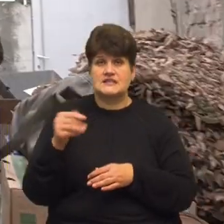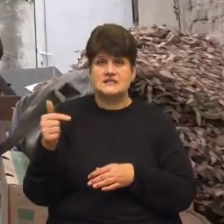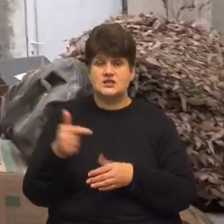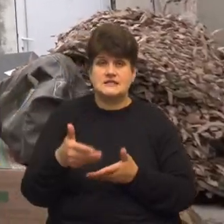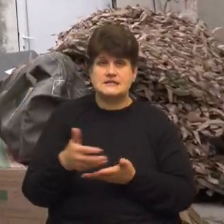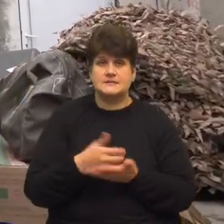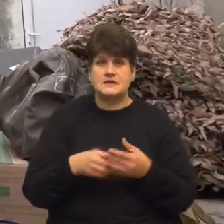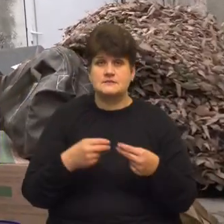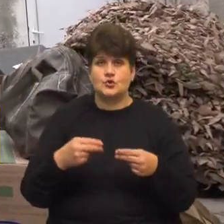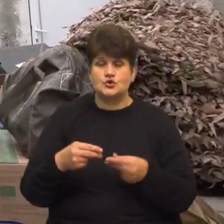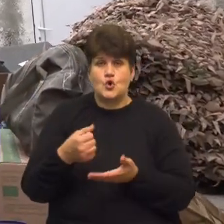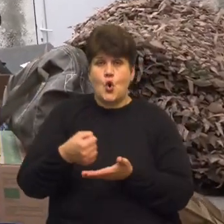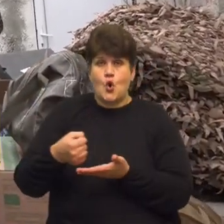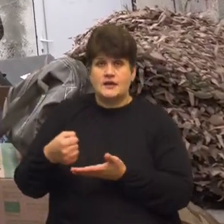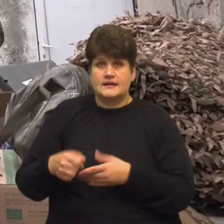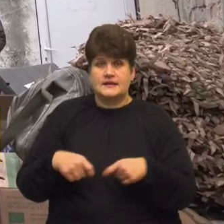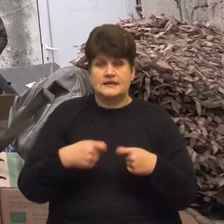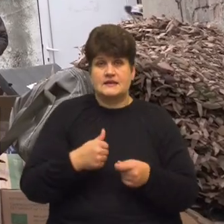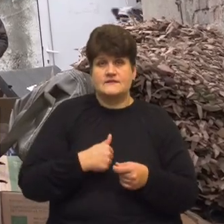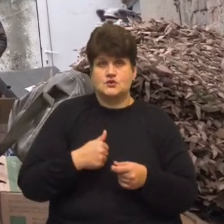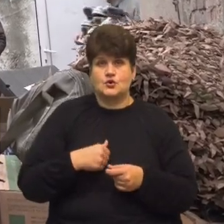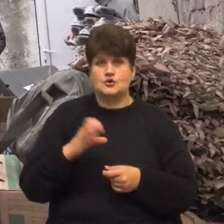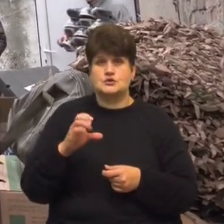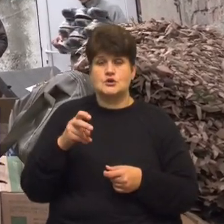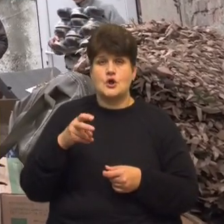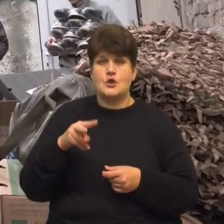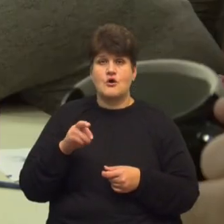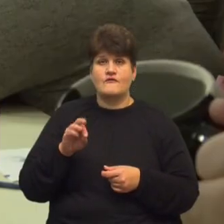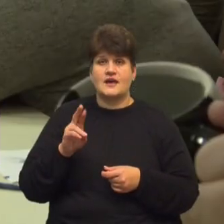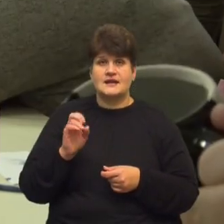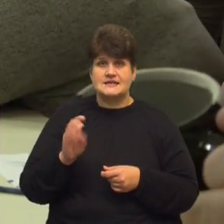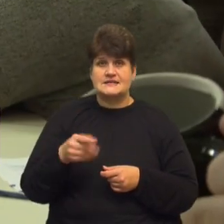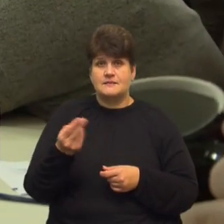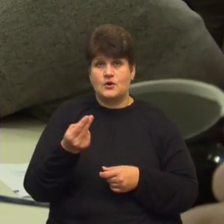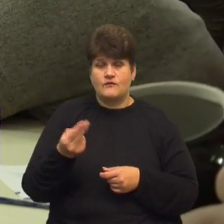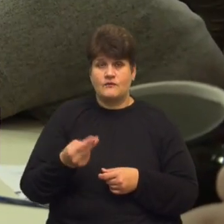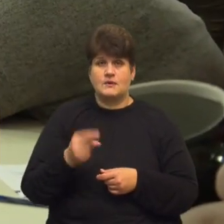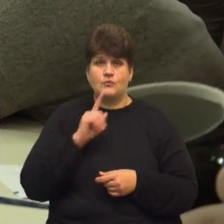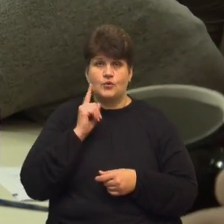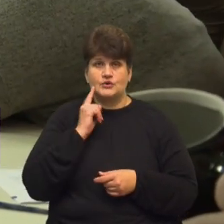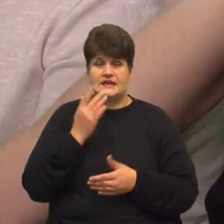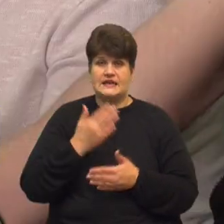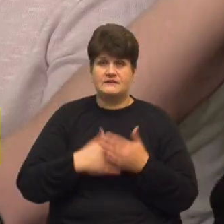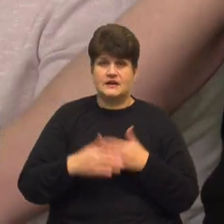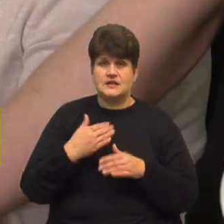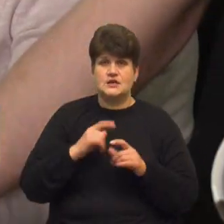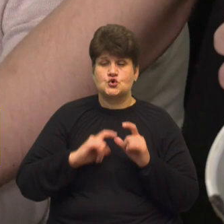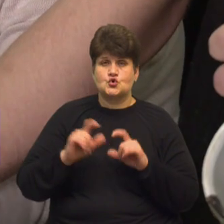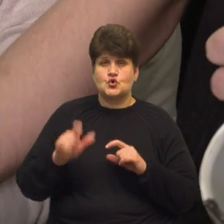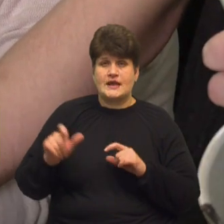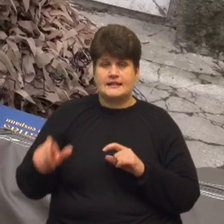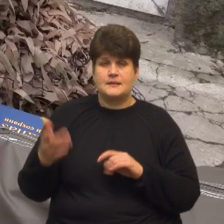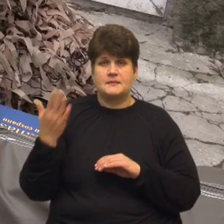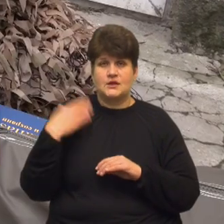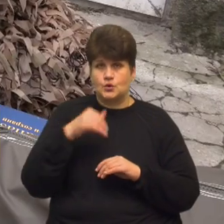зібраних з продажу горнят, які їм передали військові зі Слов'янська. Ці горнята розмальовувала молодь з інвалідністю та студенти минулого місяця під час арт